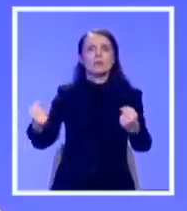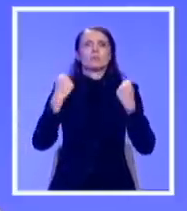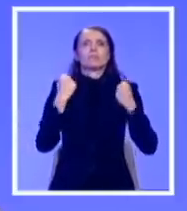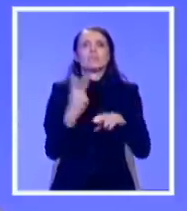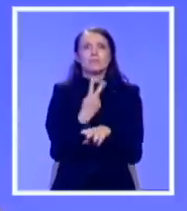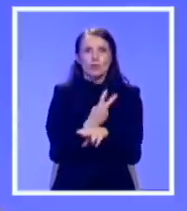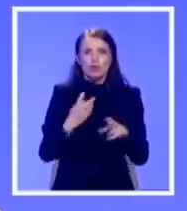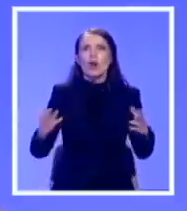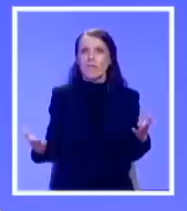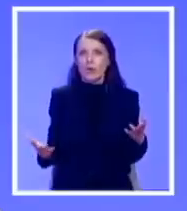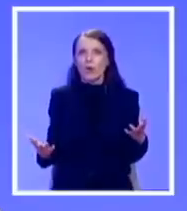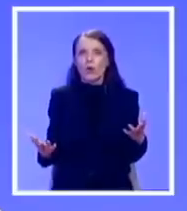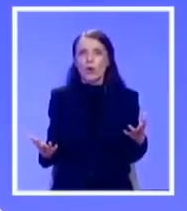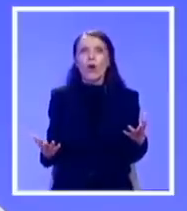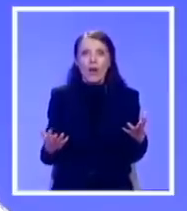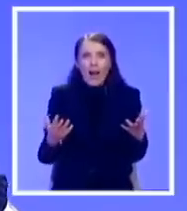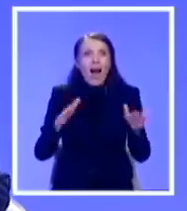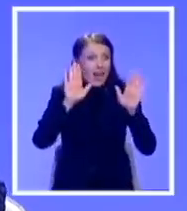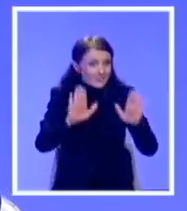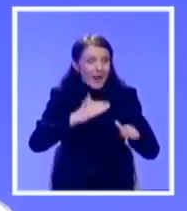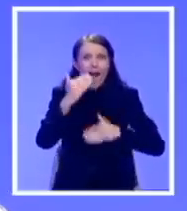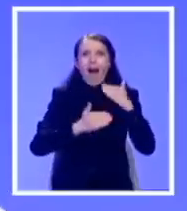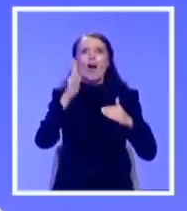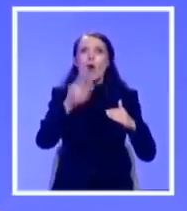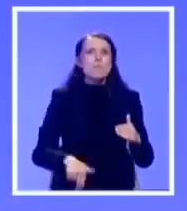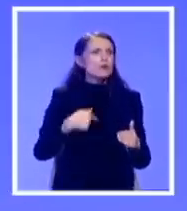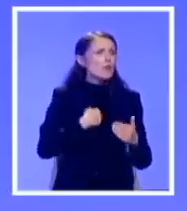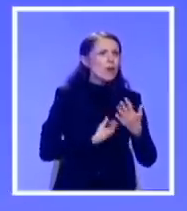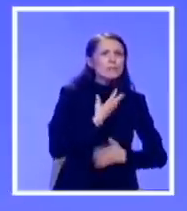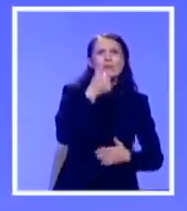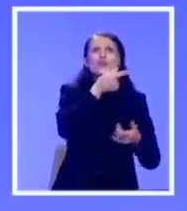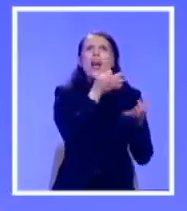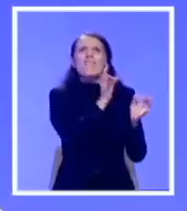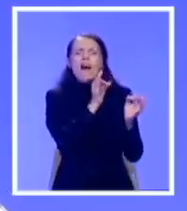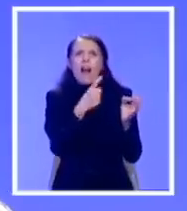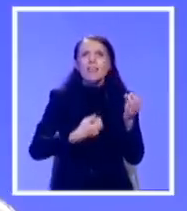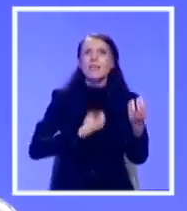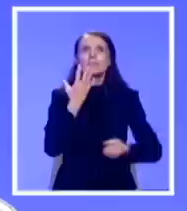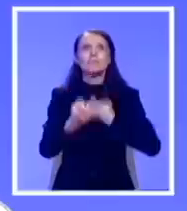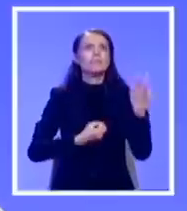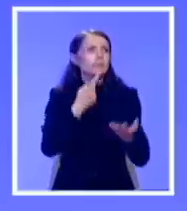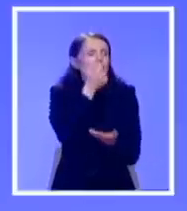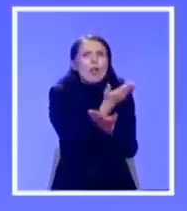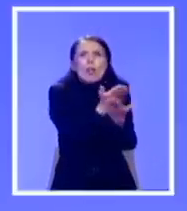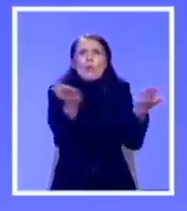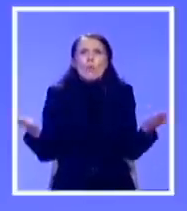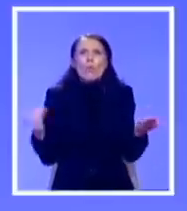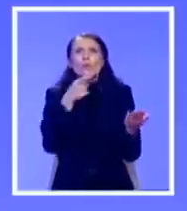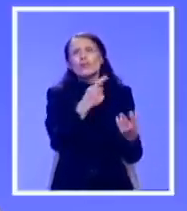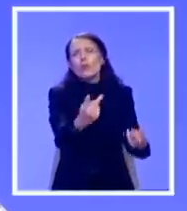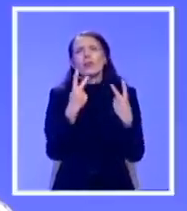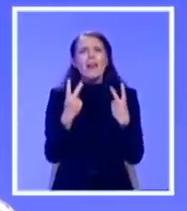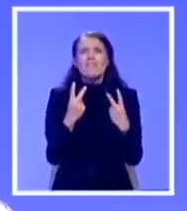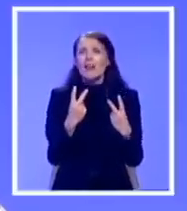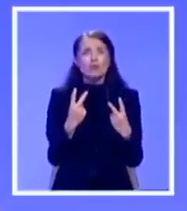moći da se oslobodimo potencijal koji laži u nama, koji laži u ljudima. A ljudi su naš najvažniji resurs. To je suština ekonomije